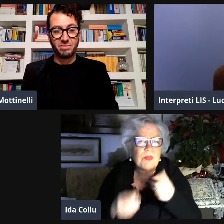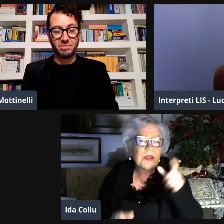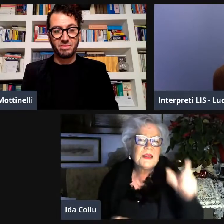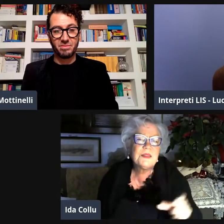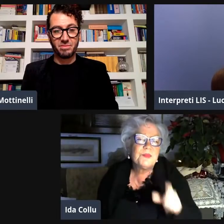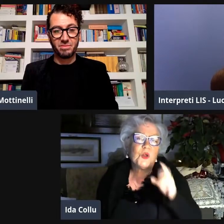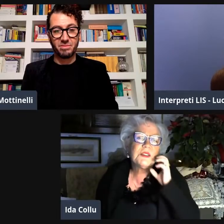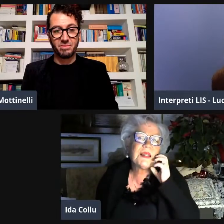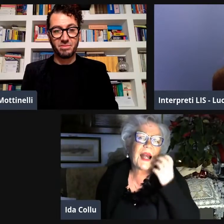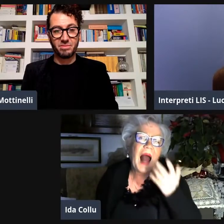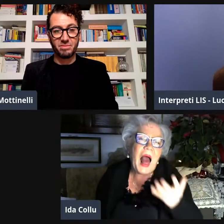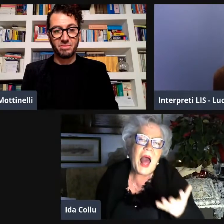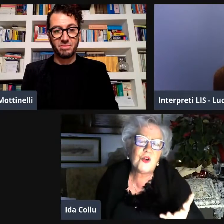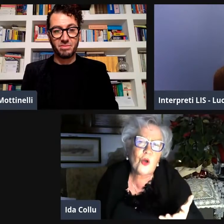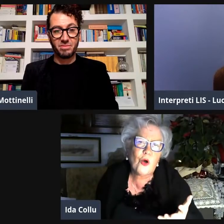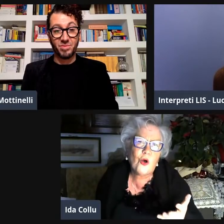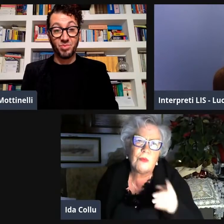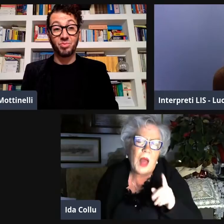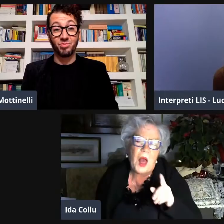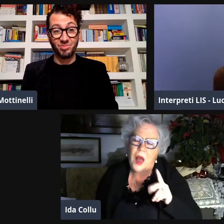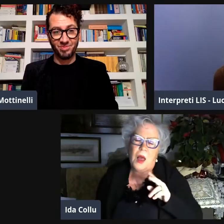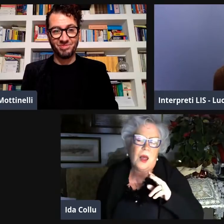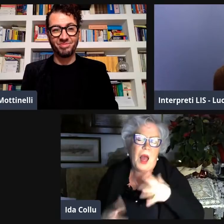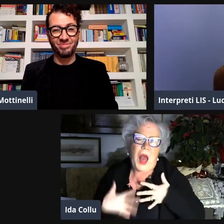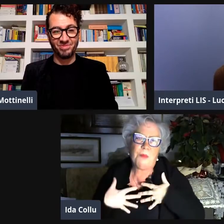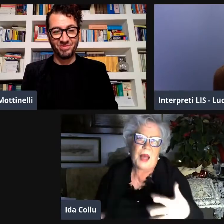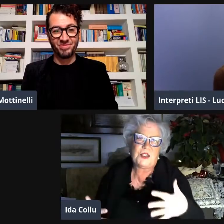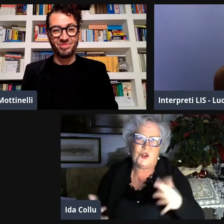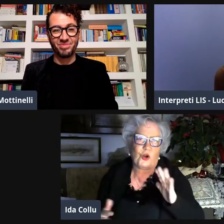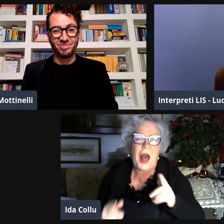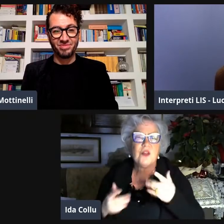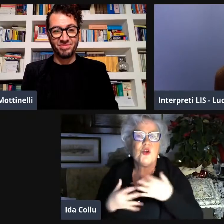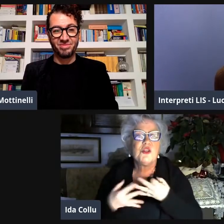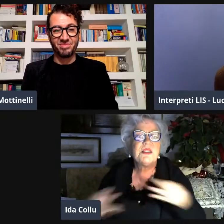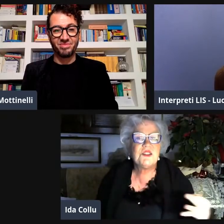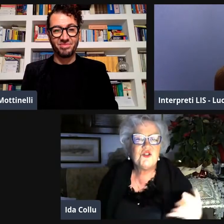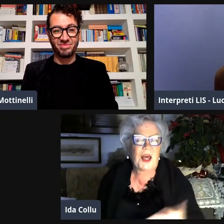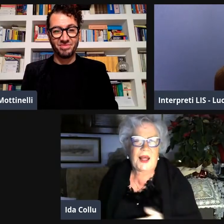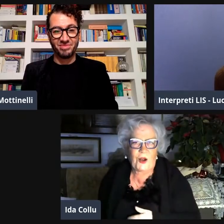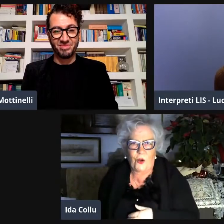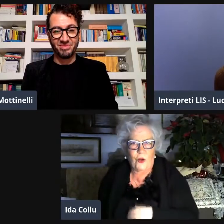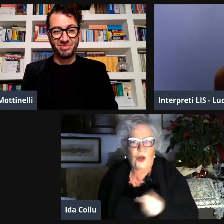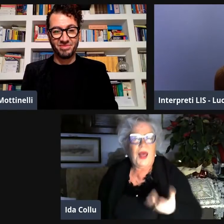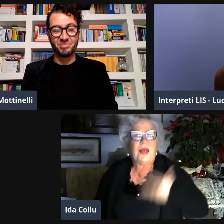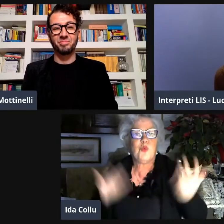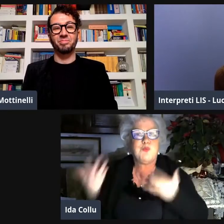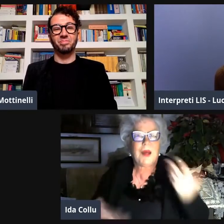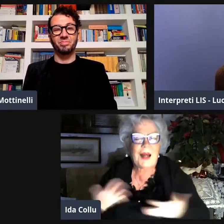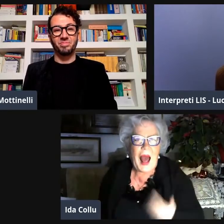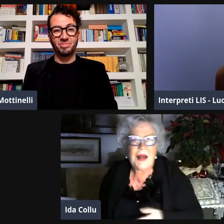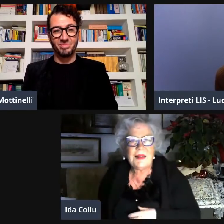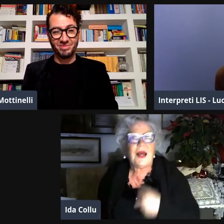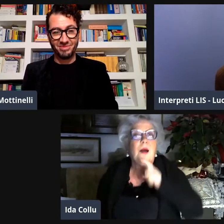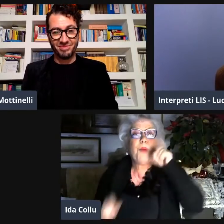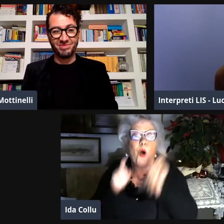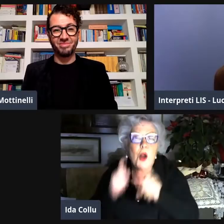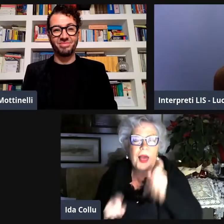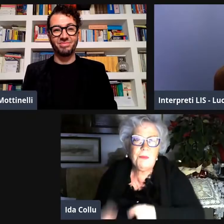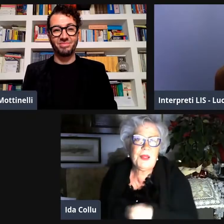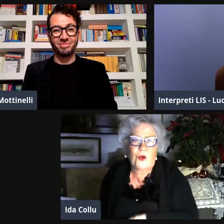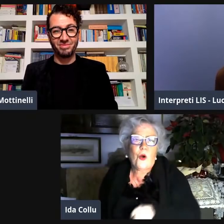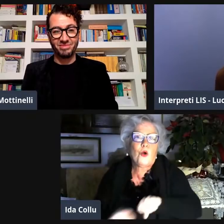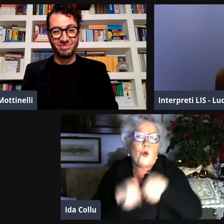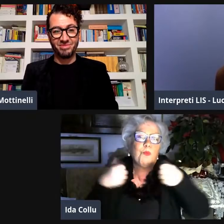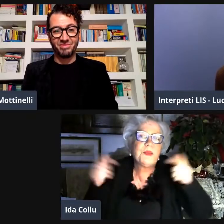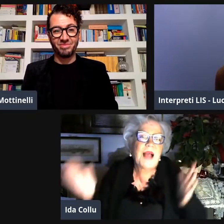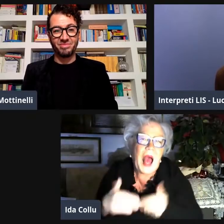bisogno di persone come lui con cui discutere. Possiamo dire che lui fosse una persona strana. Ma molto appassionato,